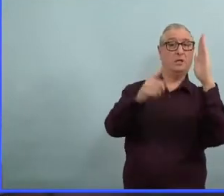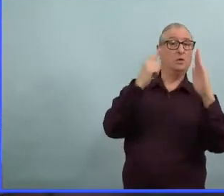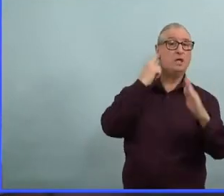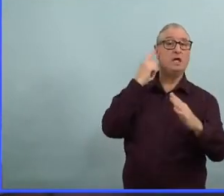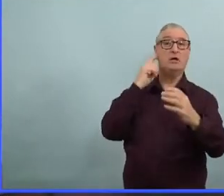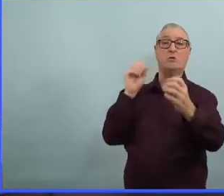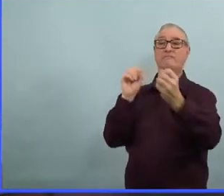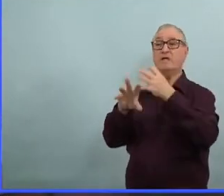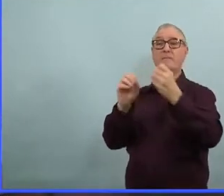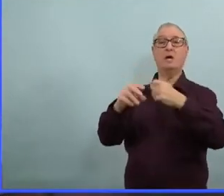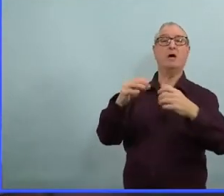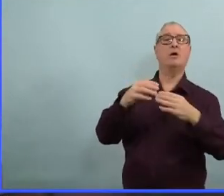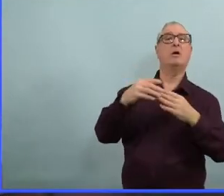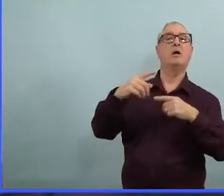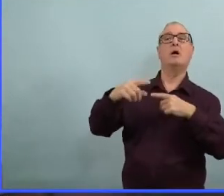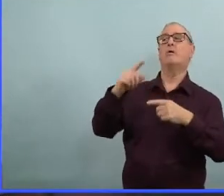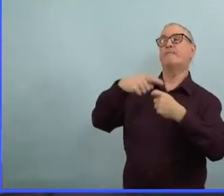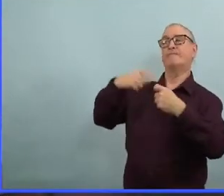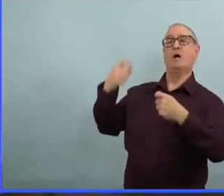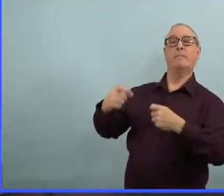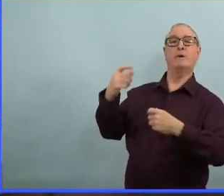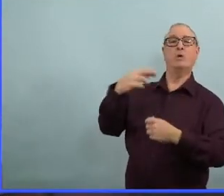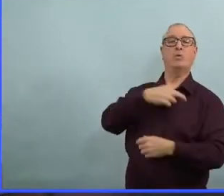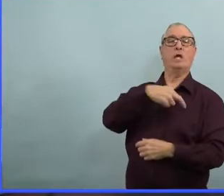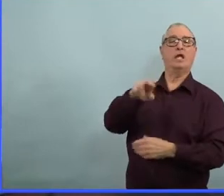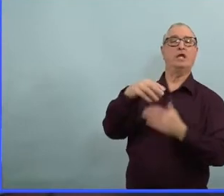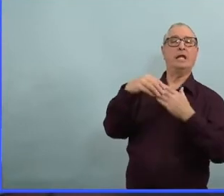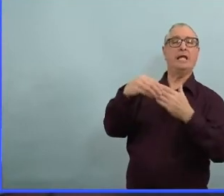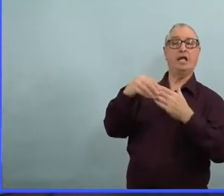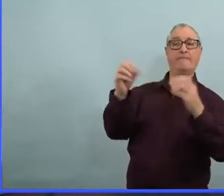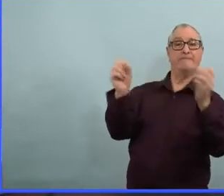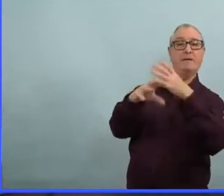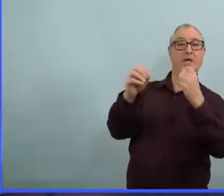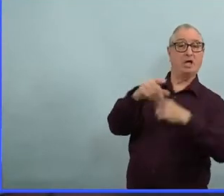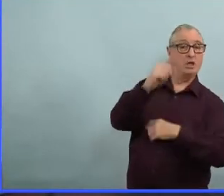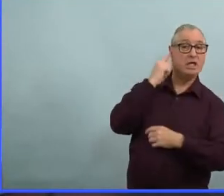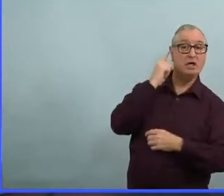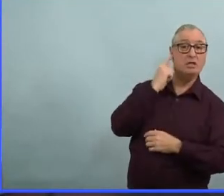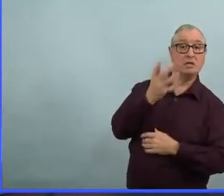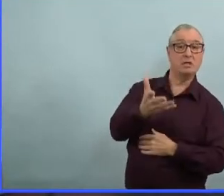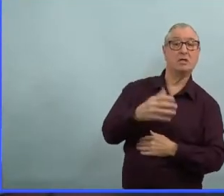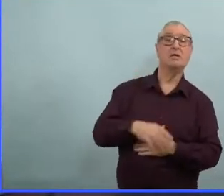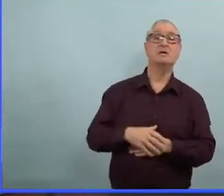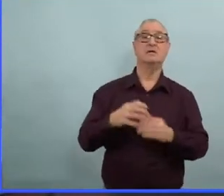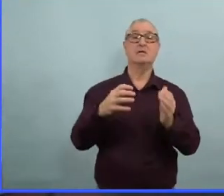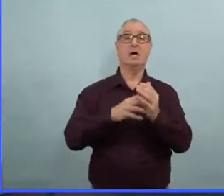En ce qui concerne les ordres de santé publique, lorsque nous assouplissons les restrictions,